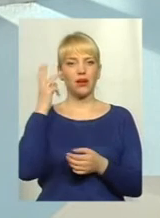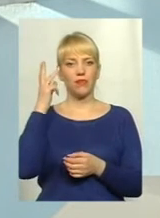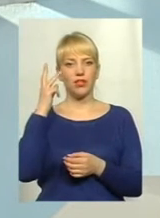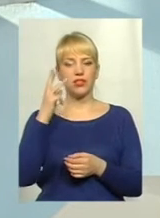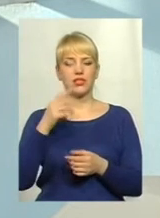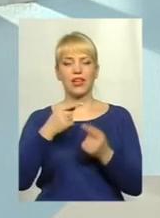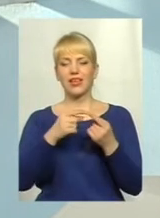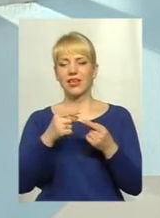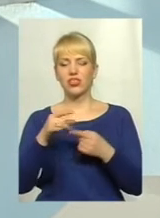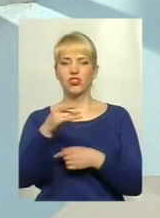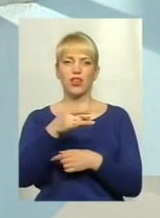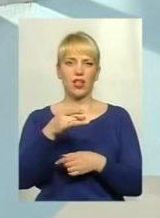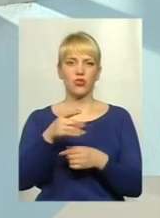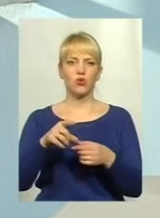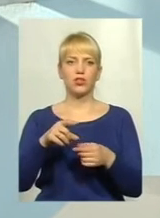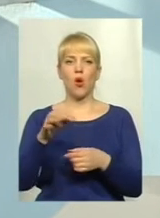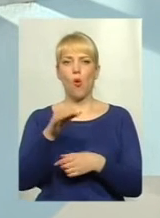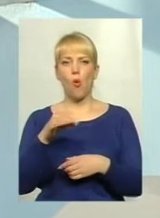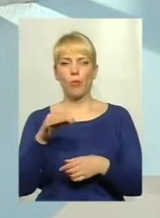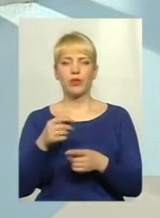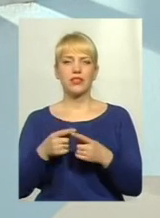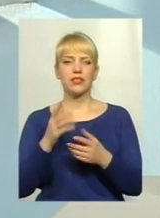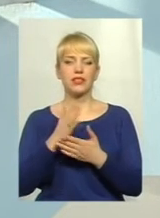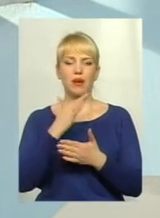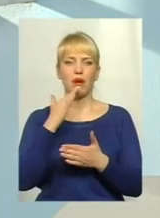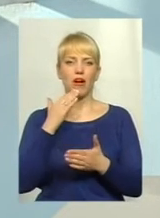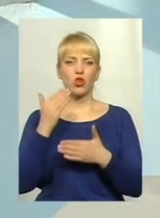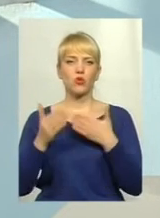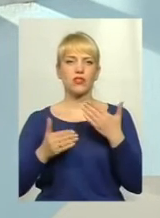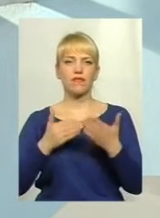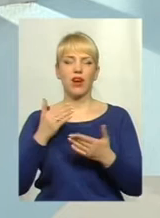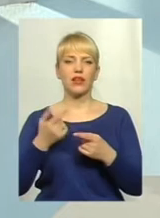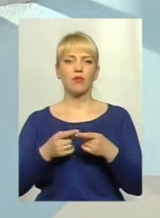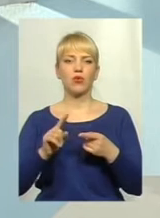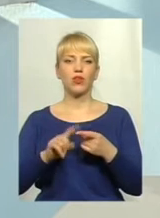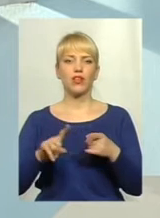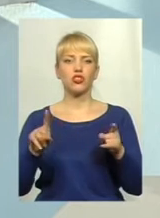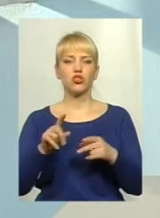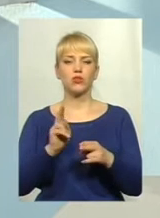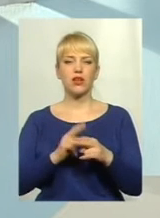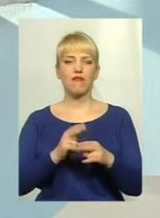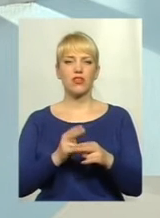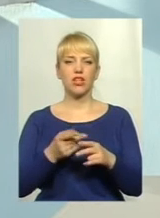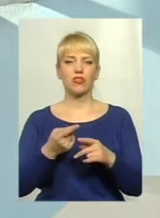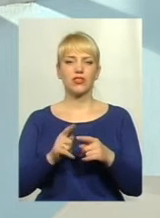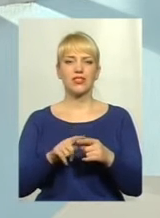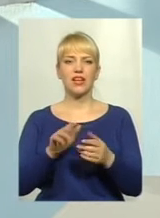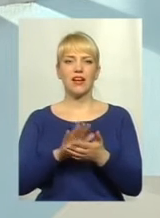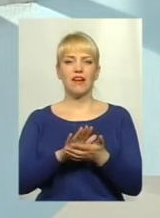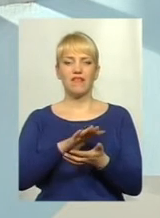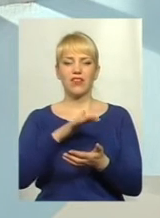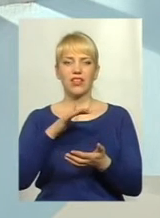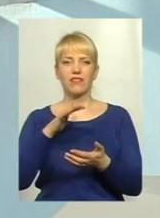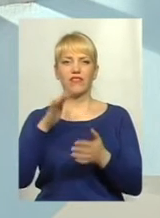національних пунктах області є велика кількість звернень громадян на те, що заважають дані викиди, забруднюють